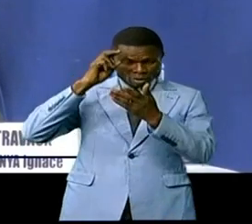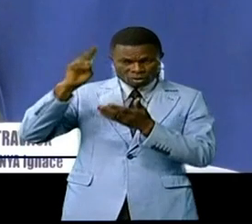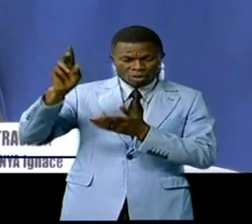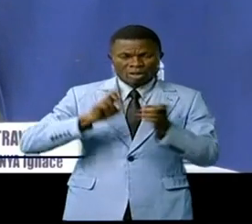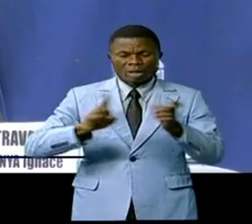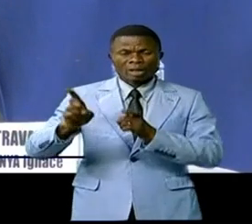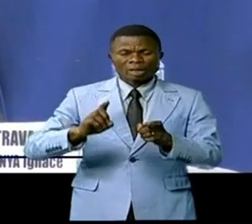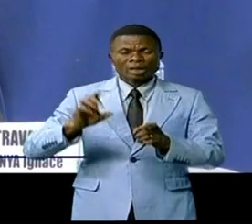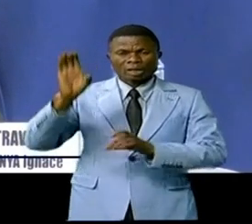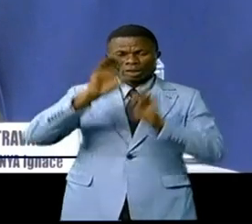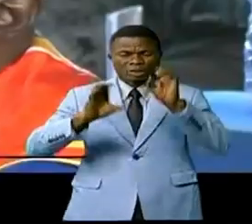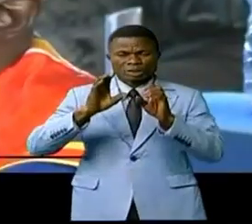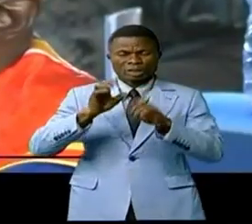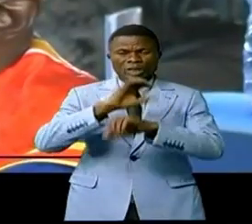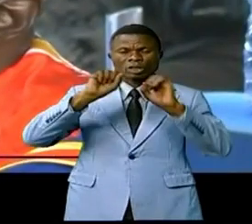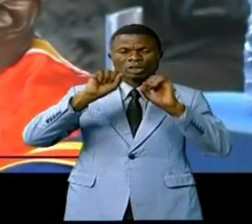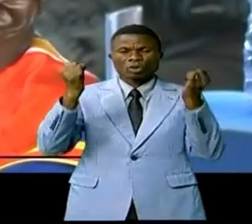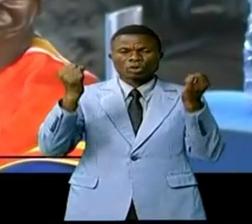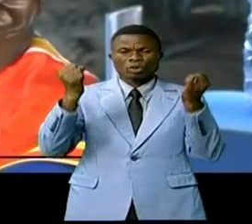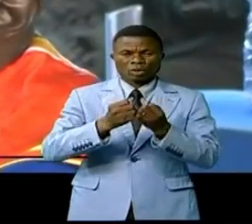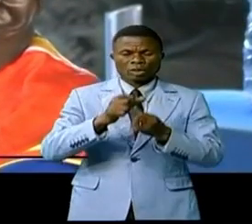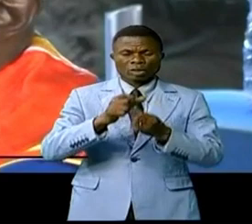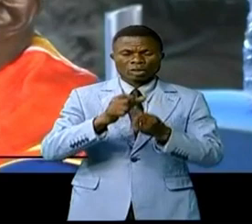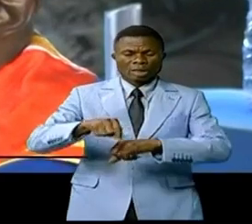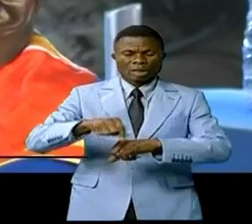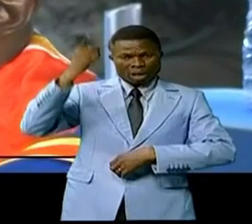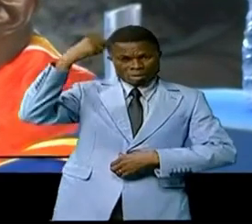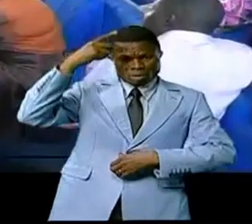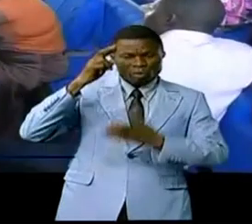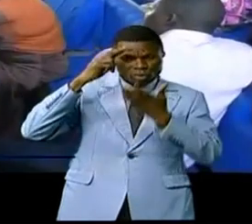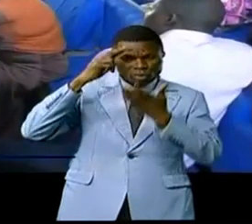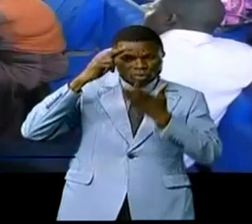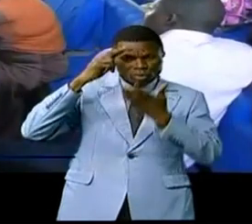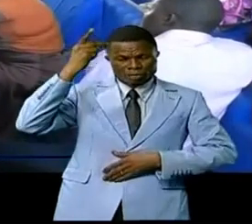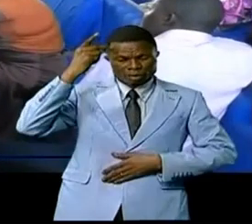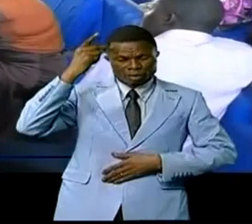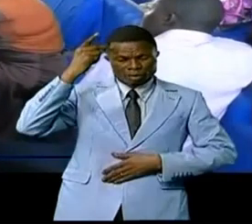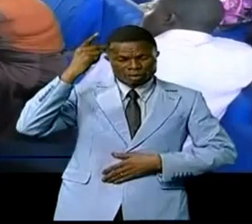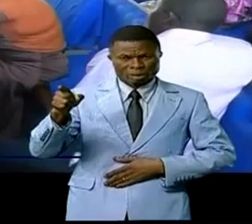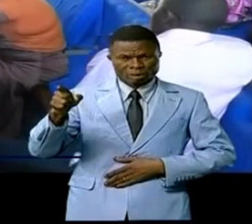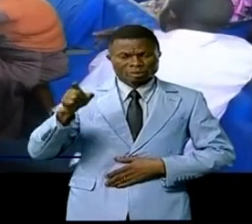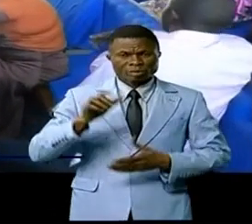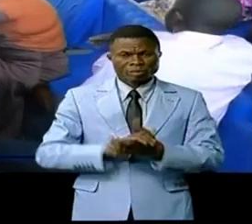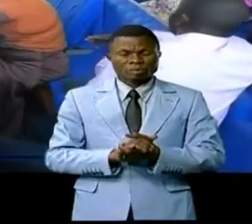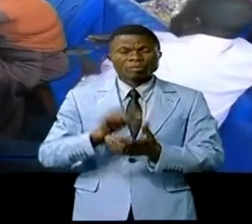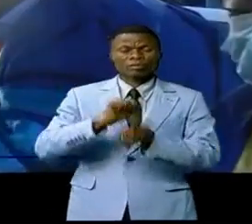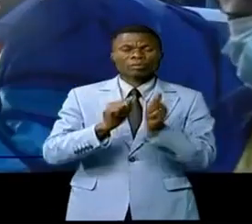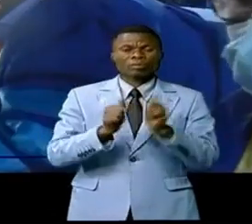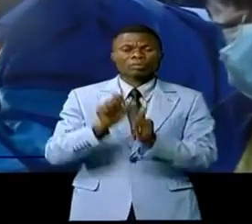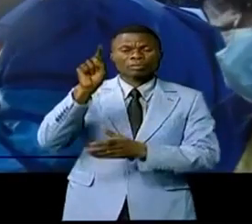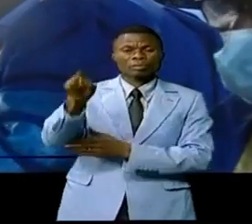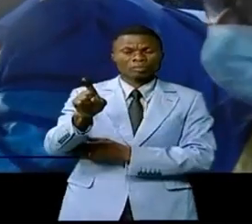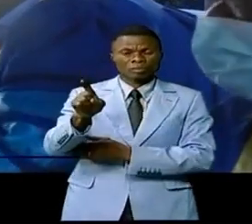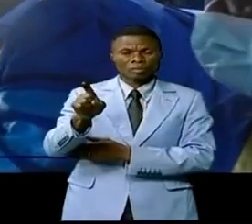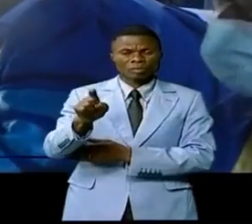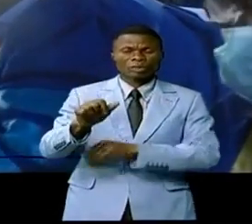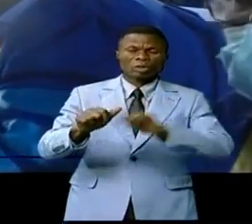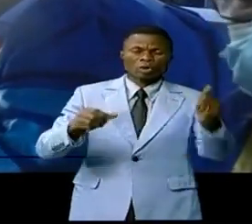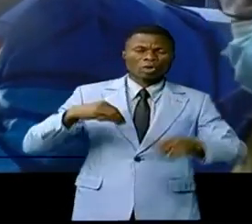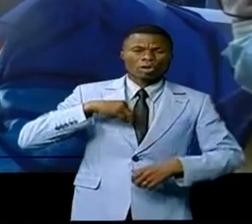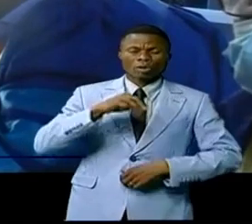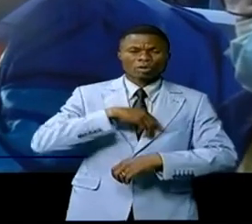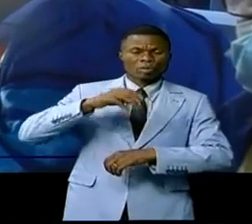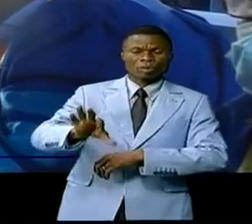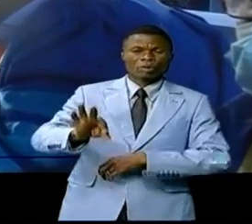sociales administratives et politiques de l'université de Kinshasa. À la question posée par quelques membres